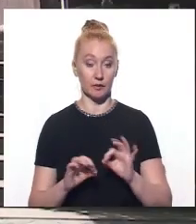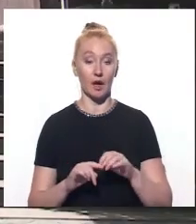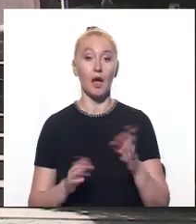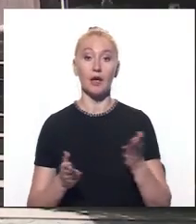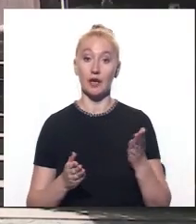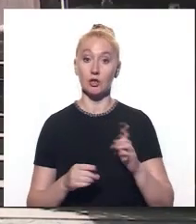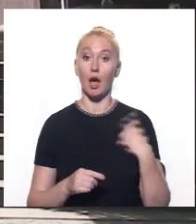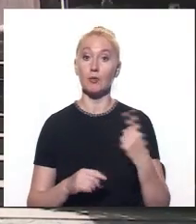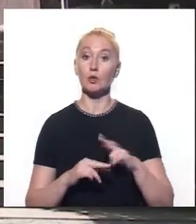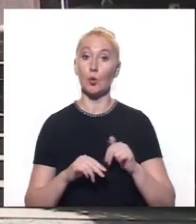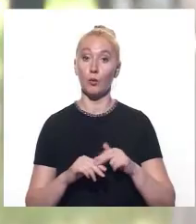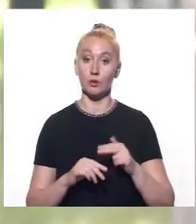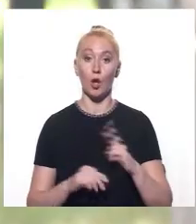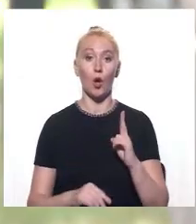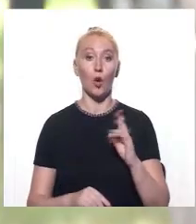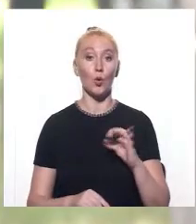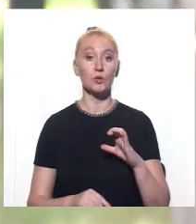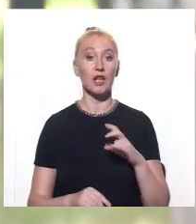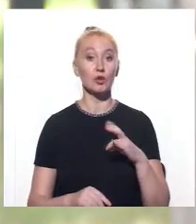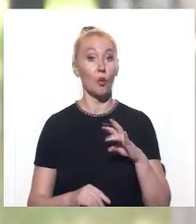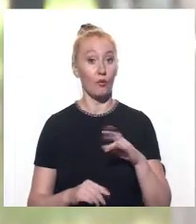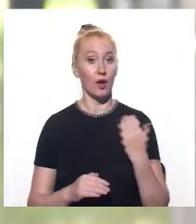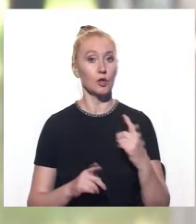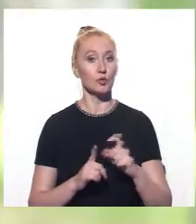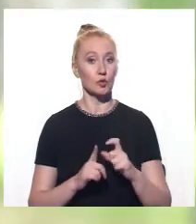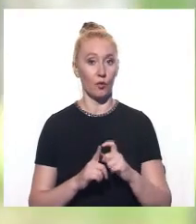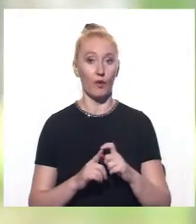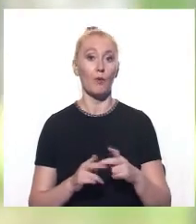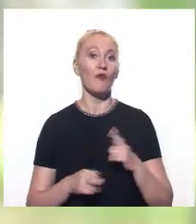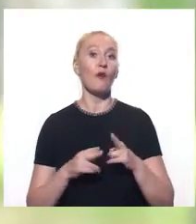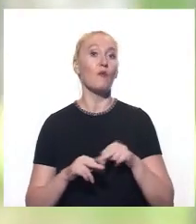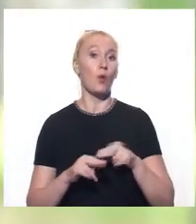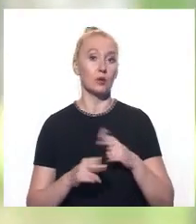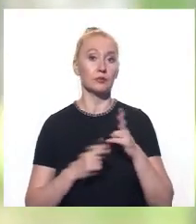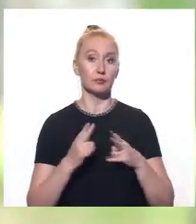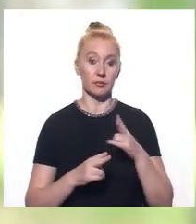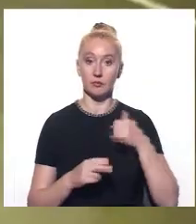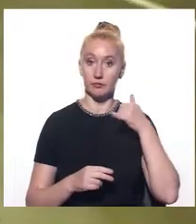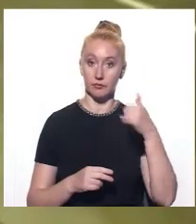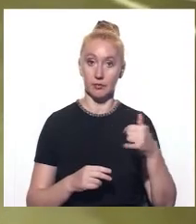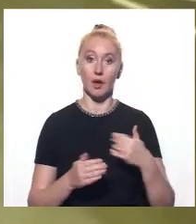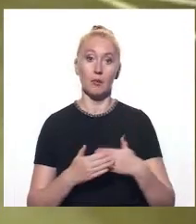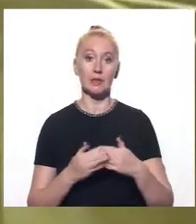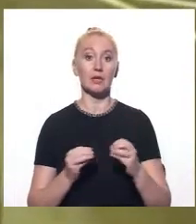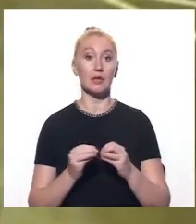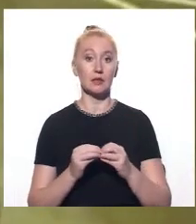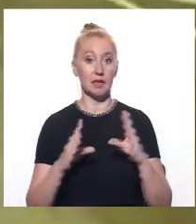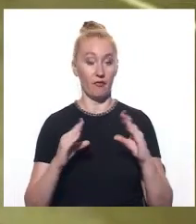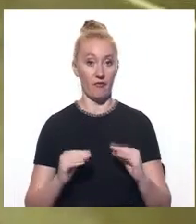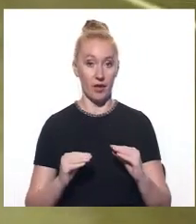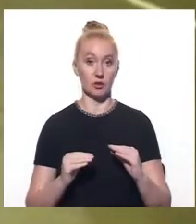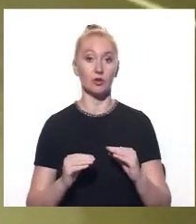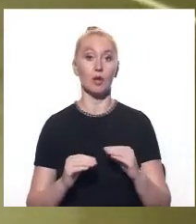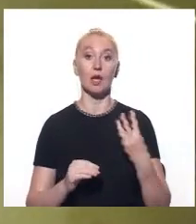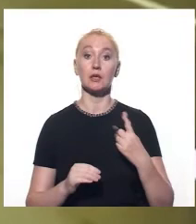речниця обласної поліції Ольга Кузніцова. За її словами, до поліції стосовно аварії зателефонували близько 10-ї вечора.